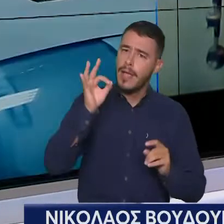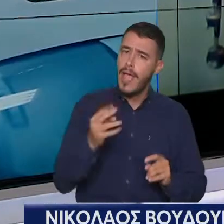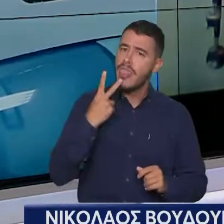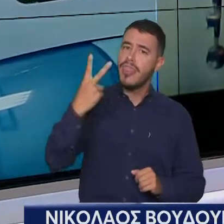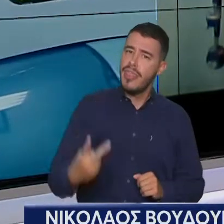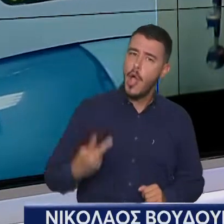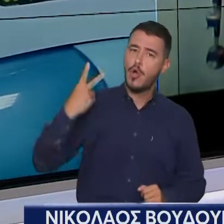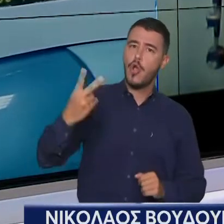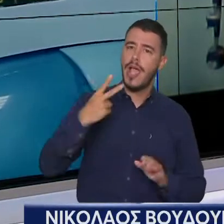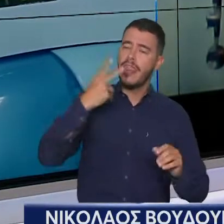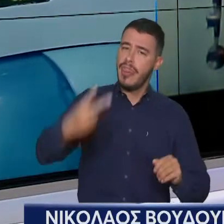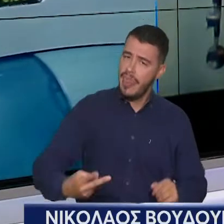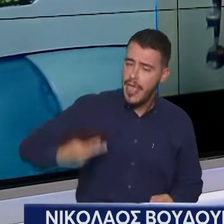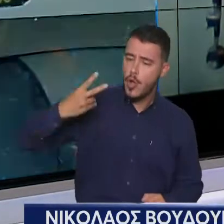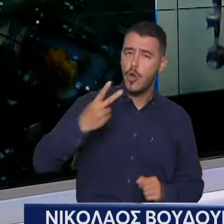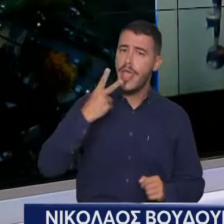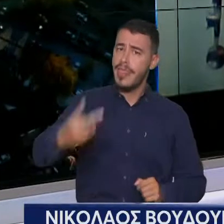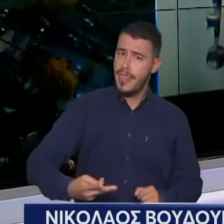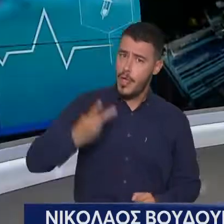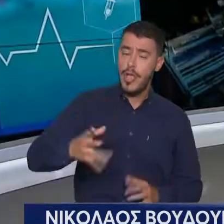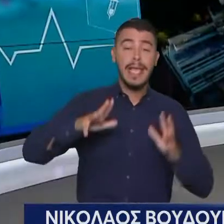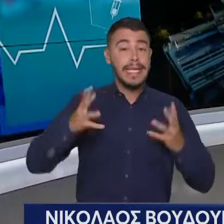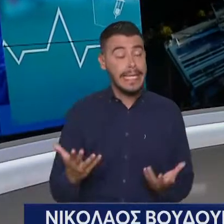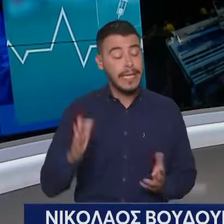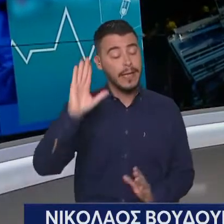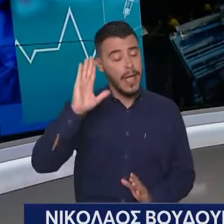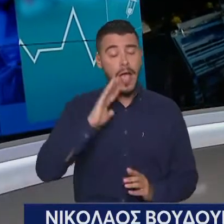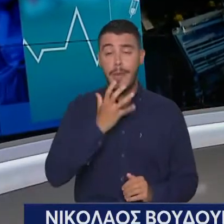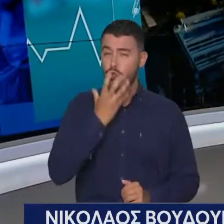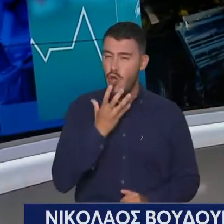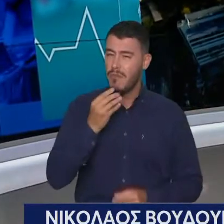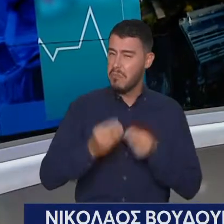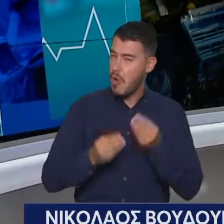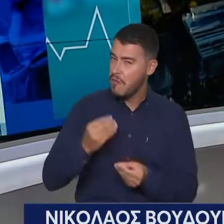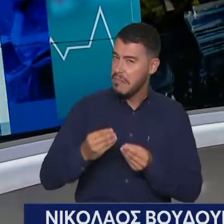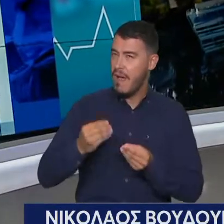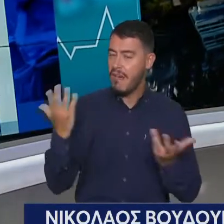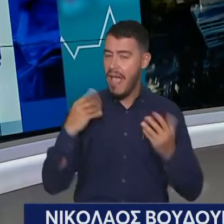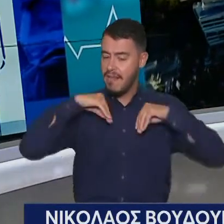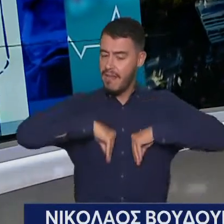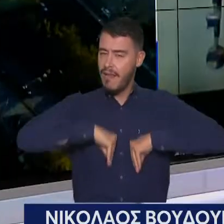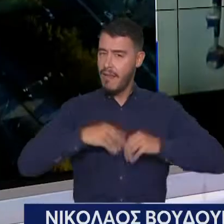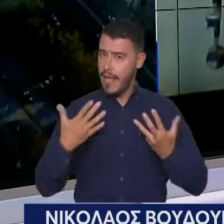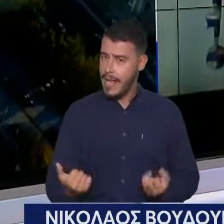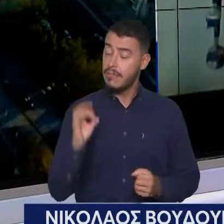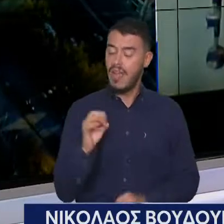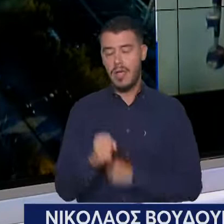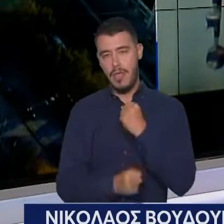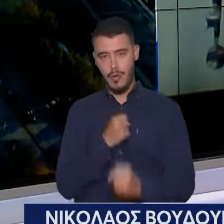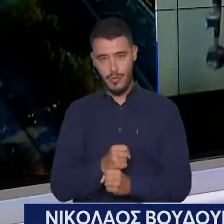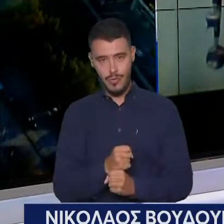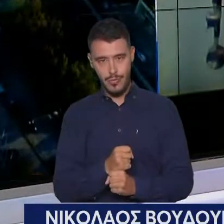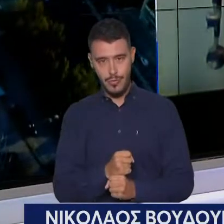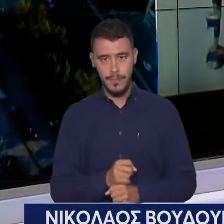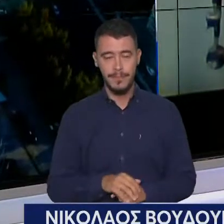Κάθε δύο χρόνια, εκτός αν υπάρχει κάποιο παθολογικό υπόστρομο, οπότε πάμε στο χρόνο. Λοιπόν, θα σας ευχαριστήσω... Και